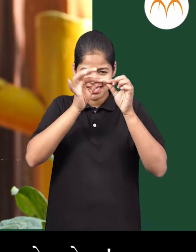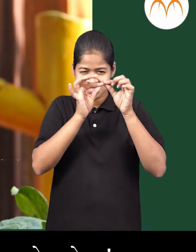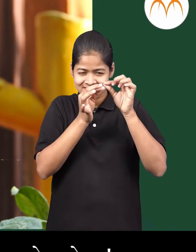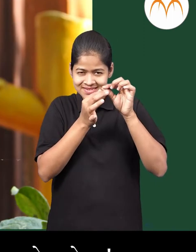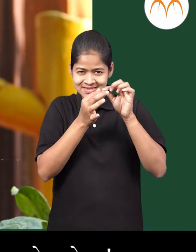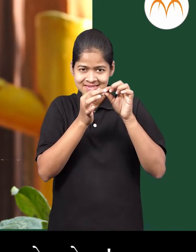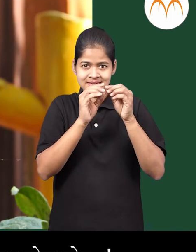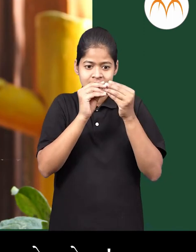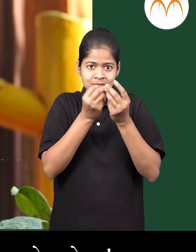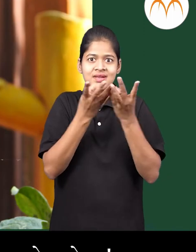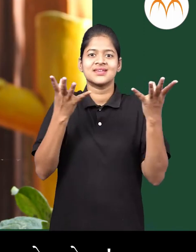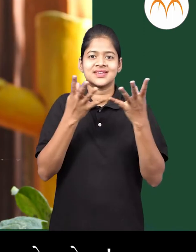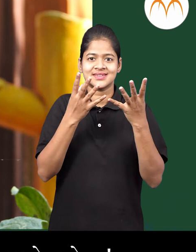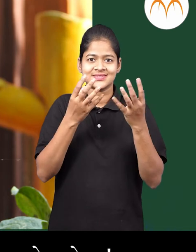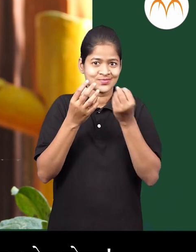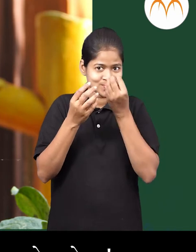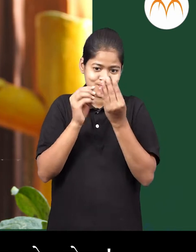पाकल्या अनेक होतीया